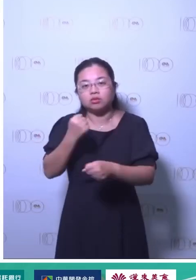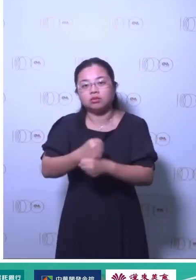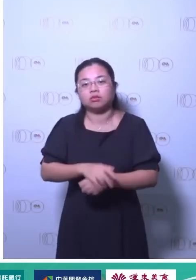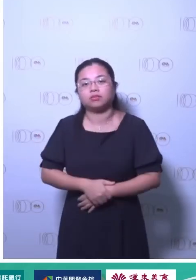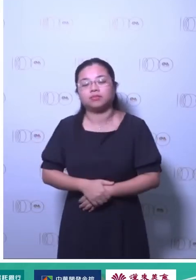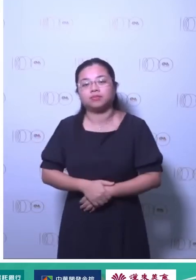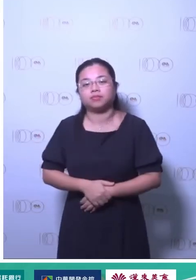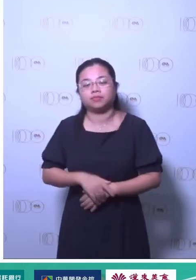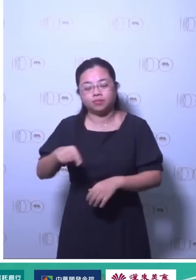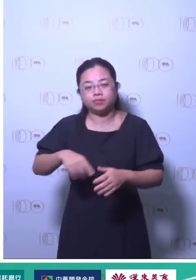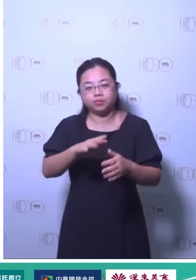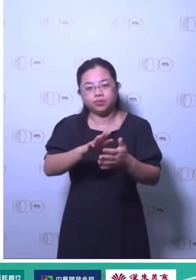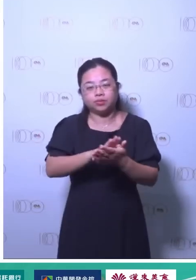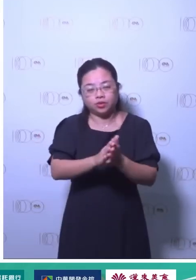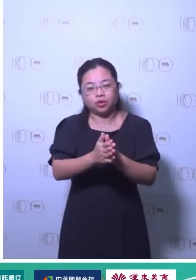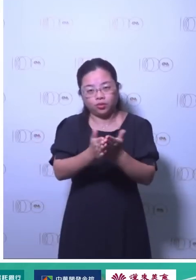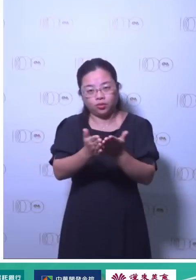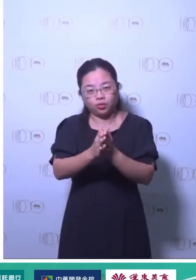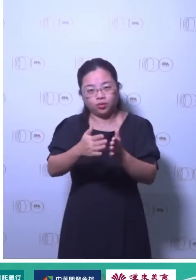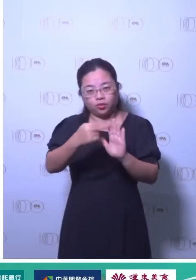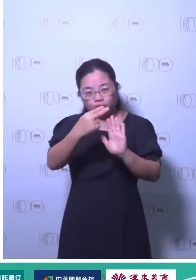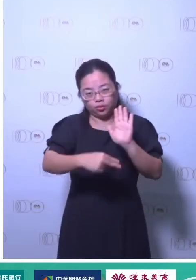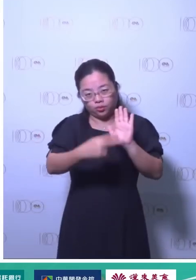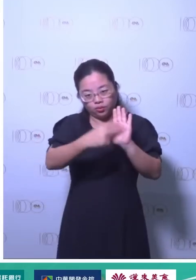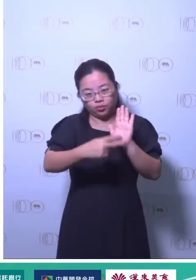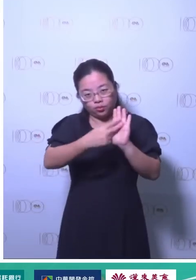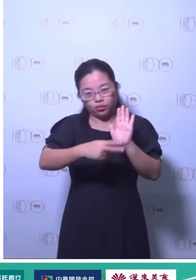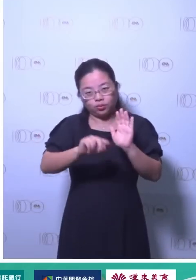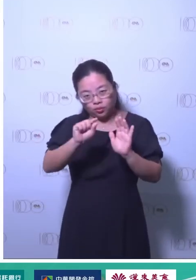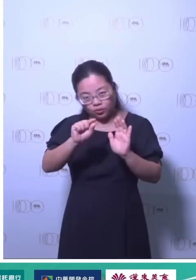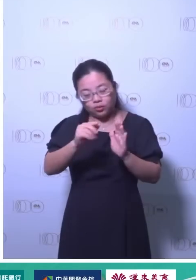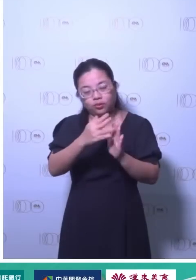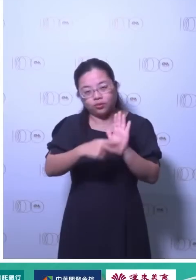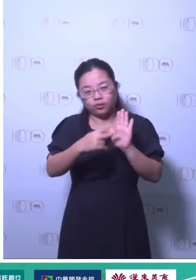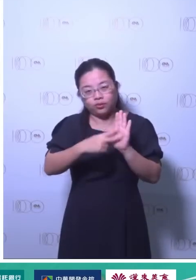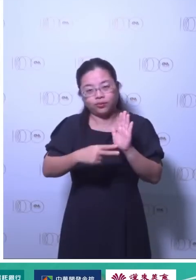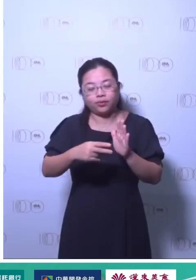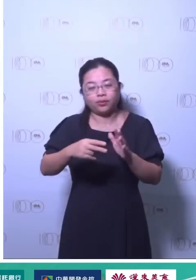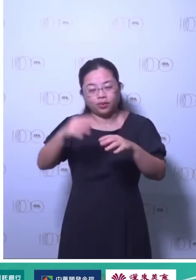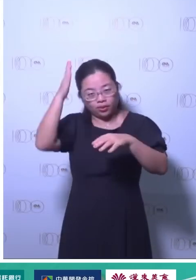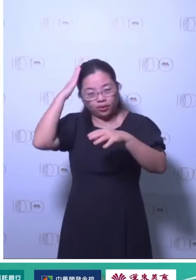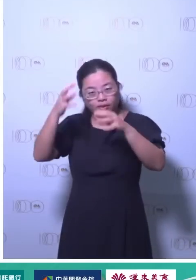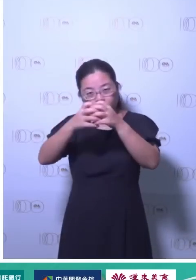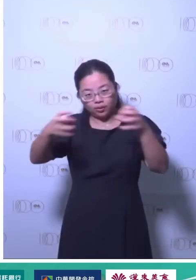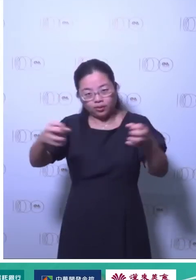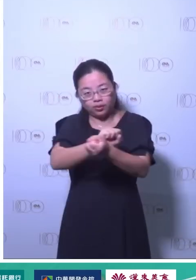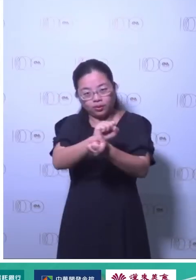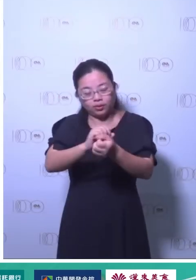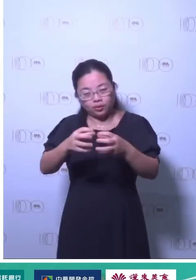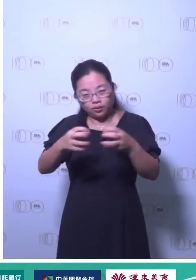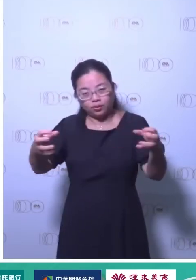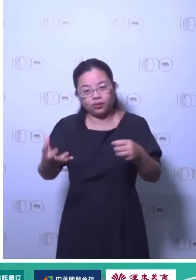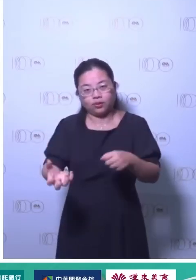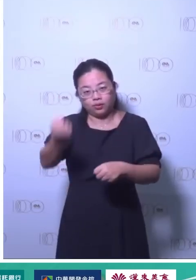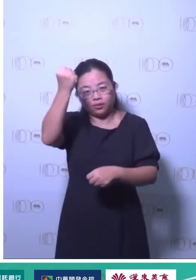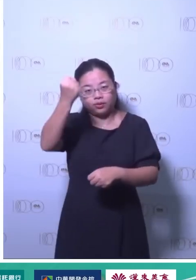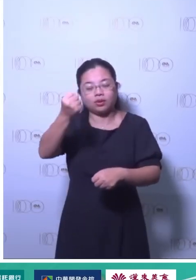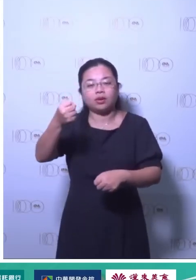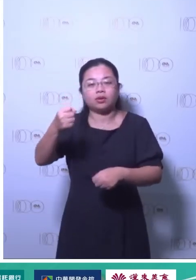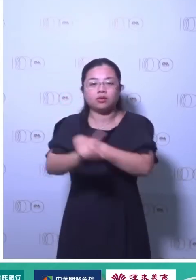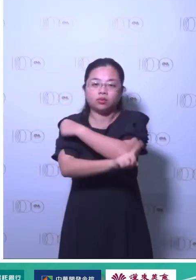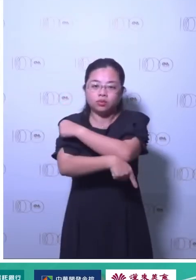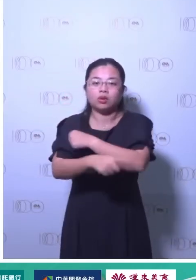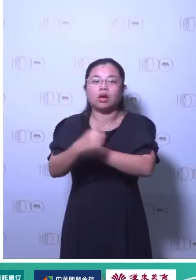种前提底下我们必须要去认识这个制度它怎么运作然后再来是国内有什么发展所以我们有花了一些时间